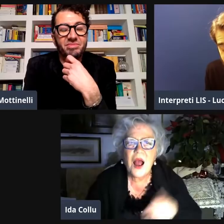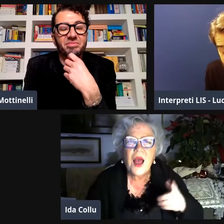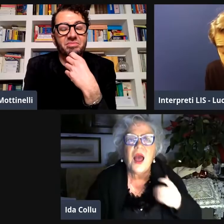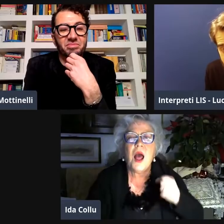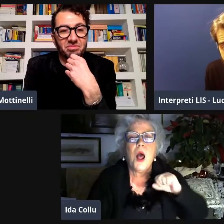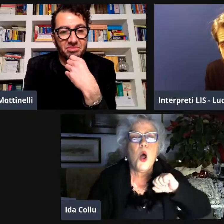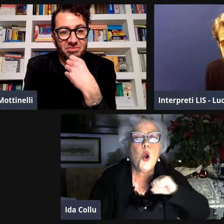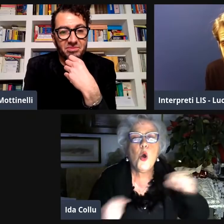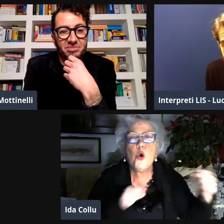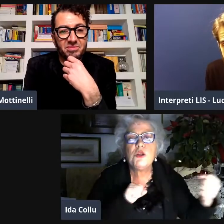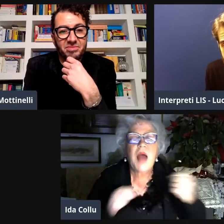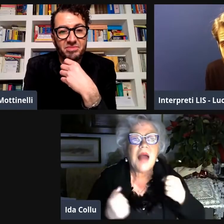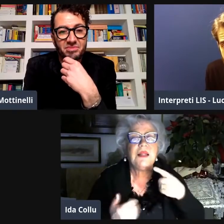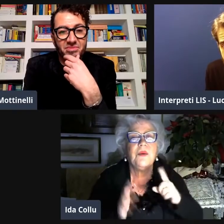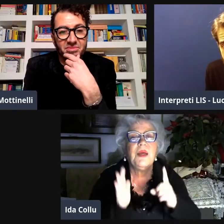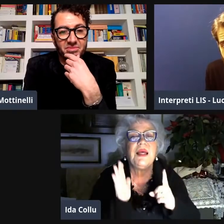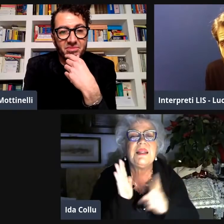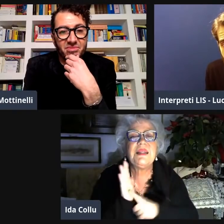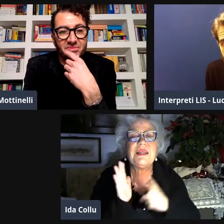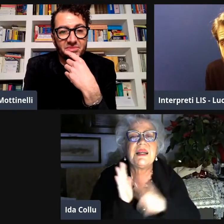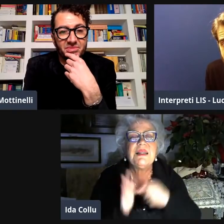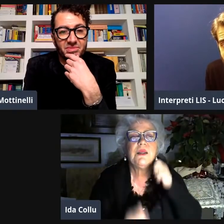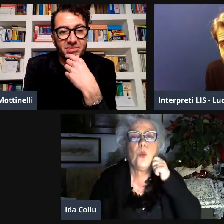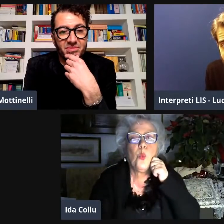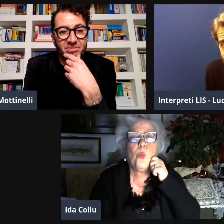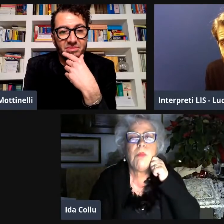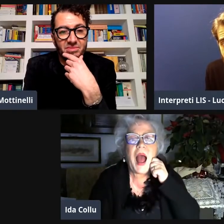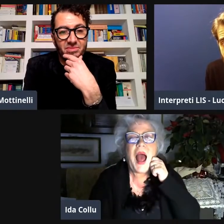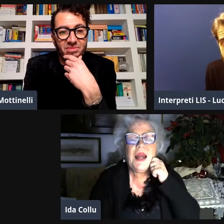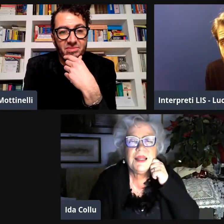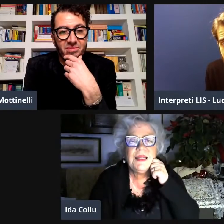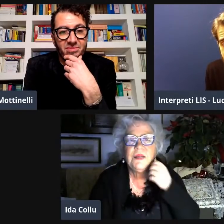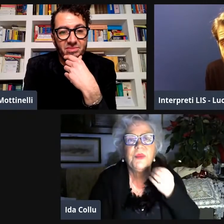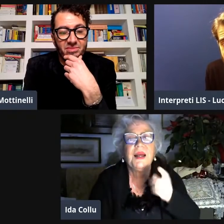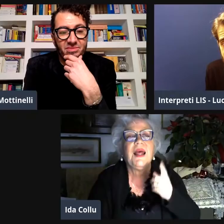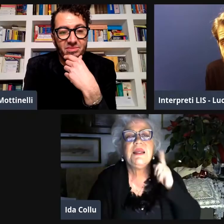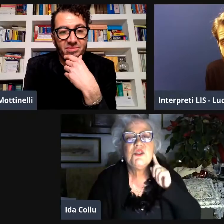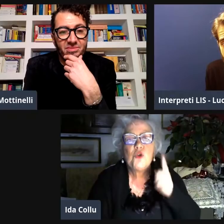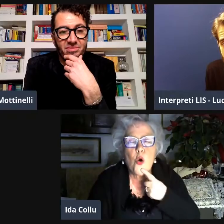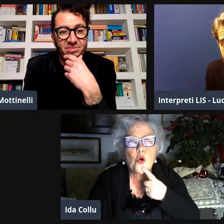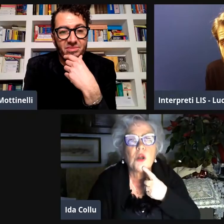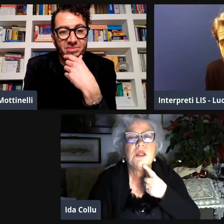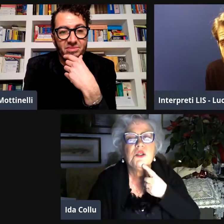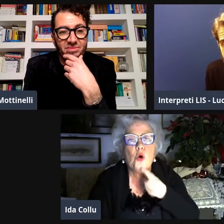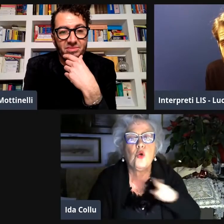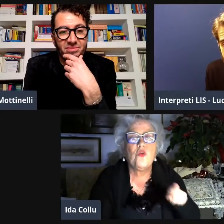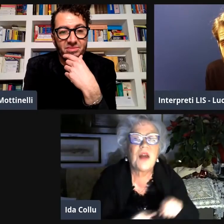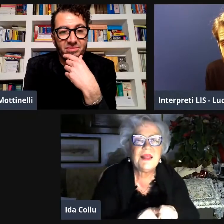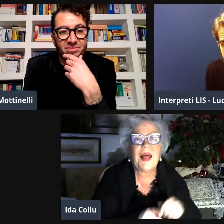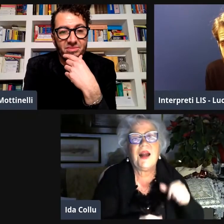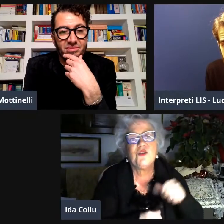difendete le vostre capacità lottate per i diritti umani